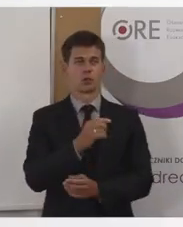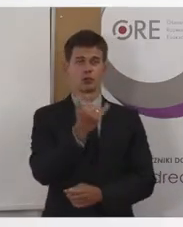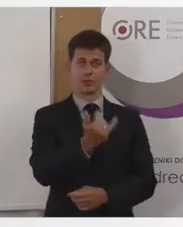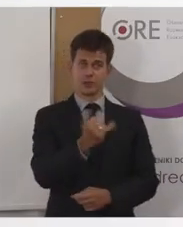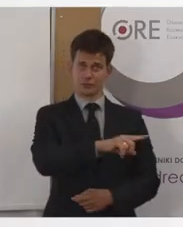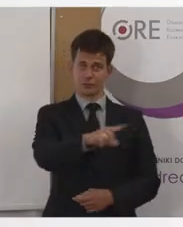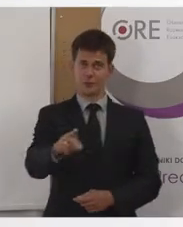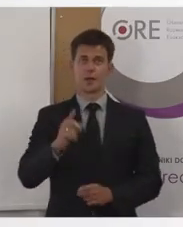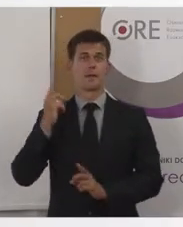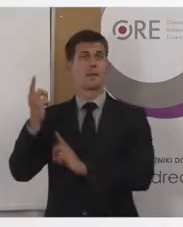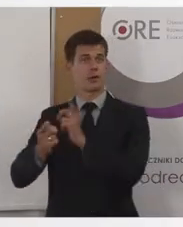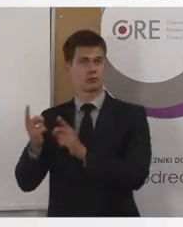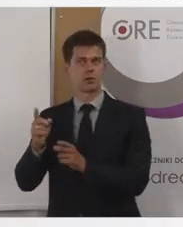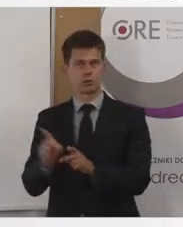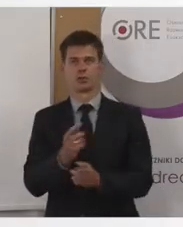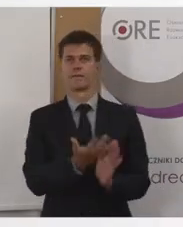korzysta nauczyciel